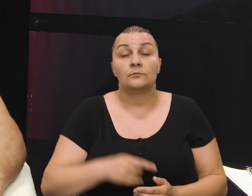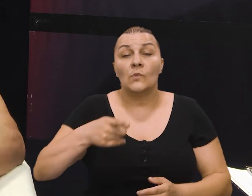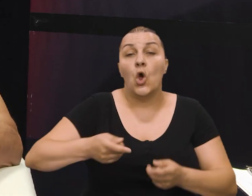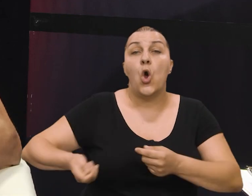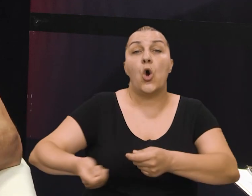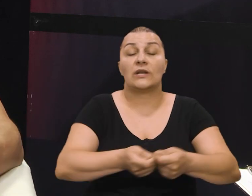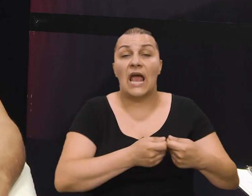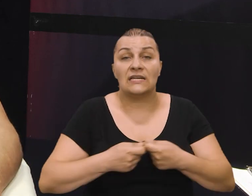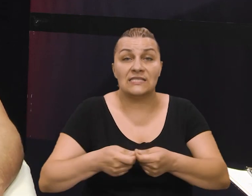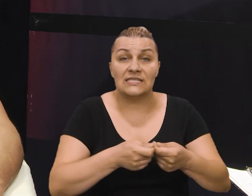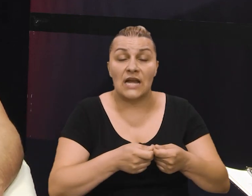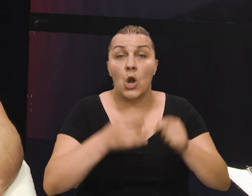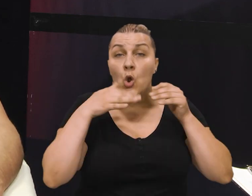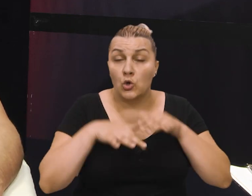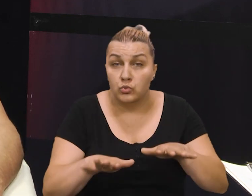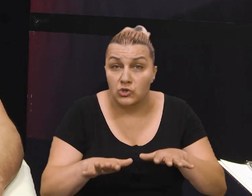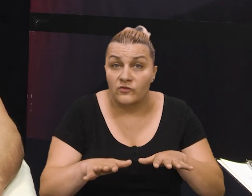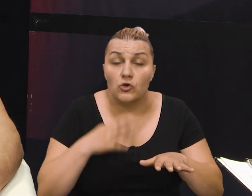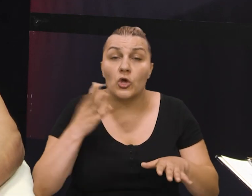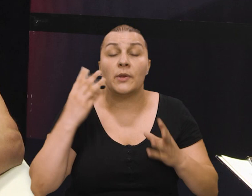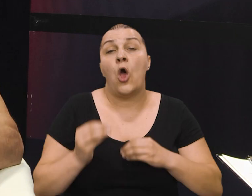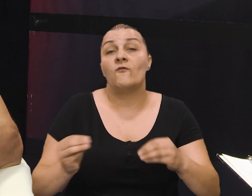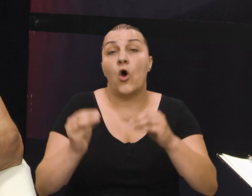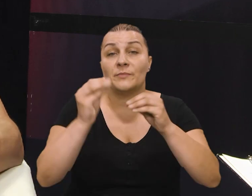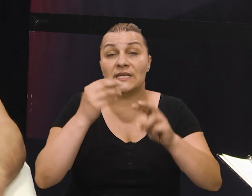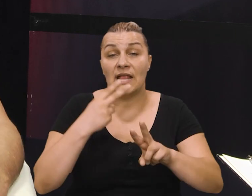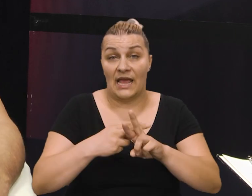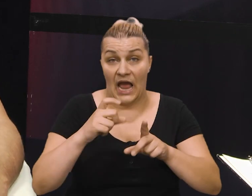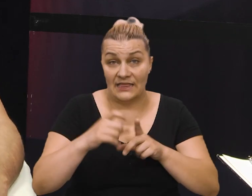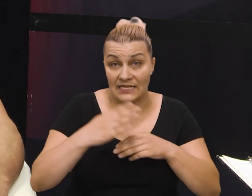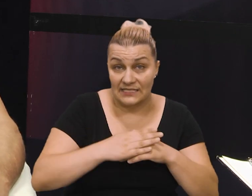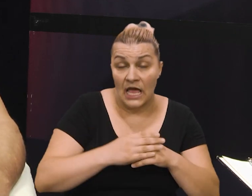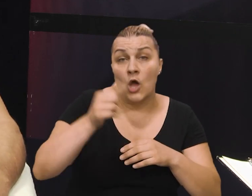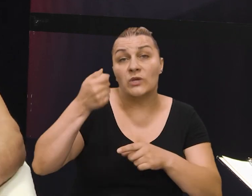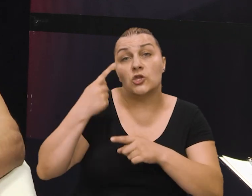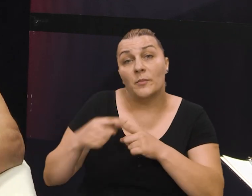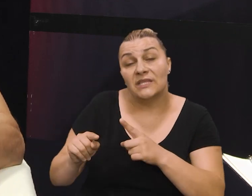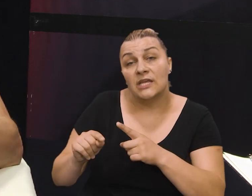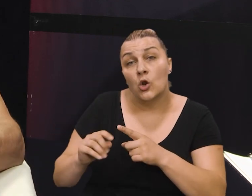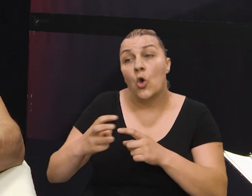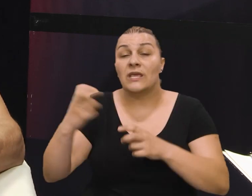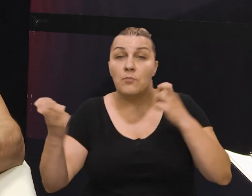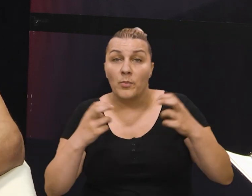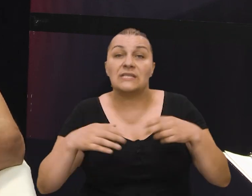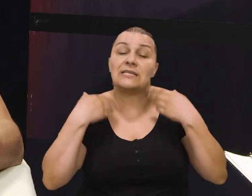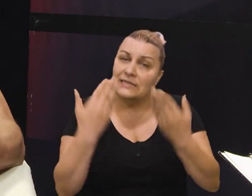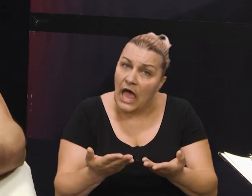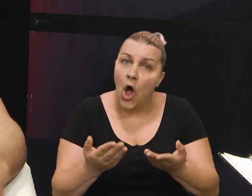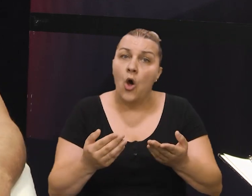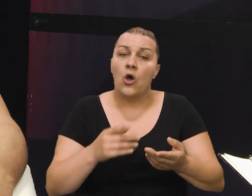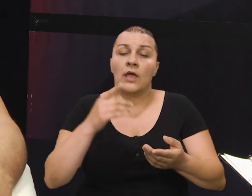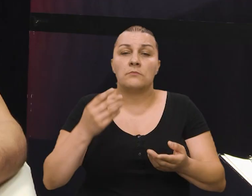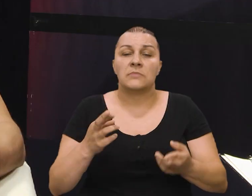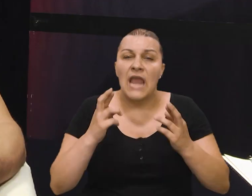ono organizirano gljuso što je bilo oko formiranje HDZ-a u jednom dijelu imobilizirao i dao ju nadu i